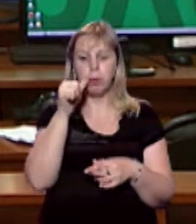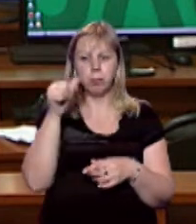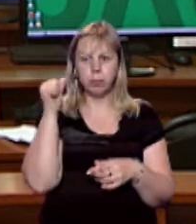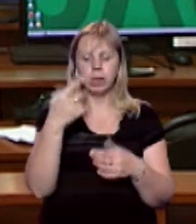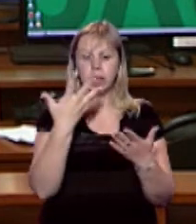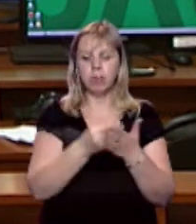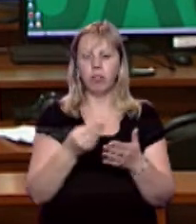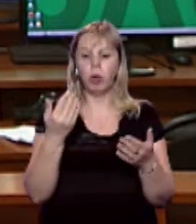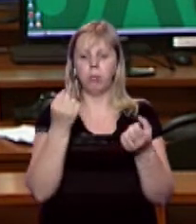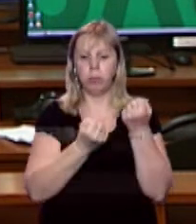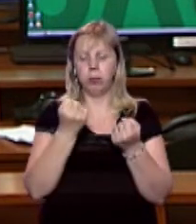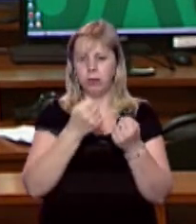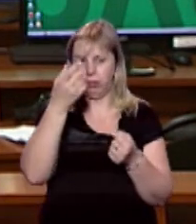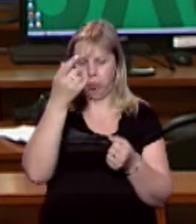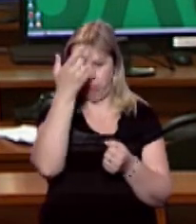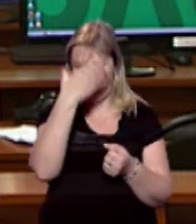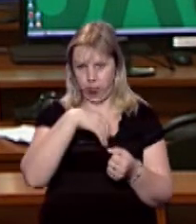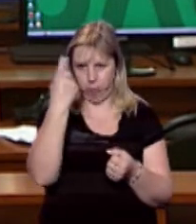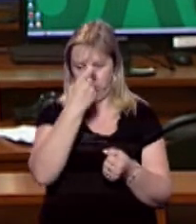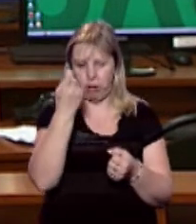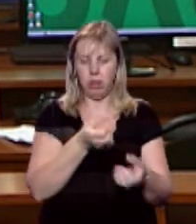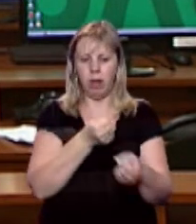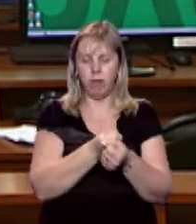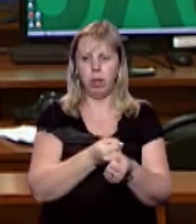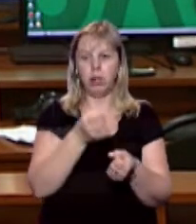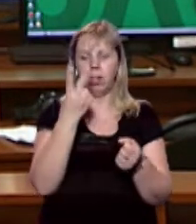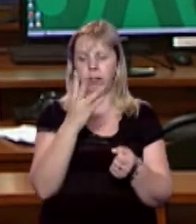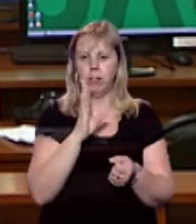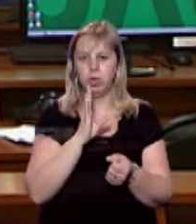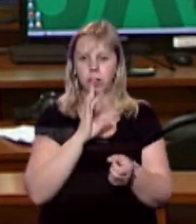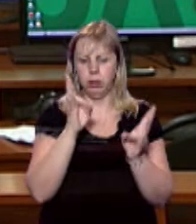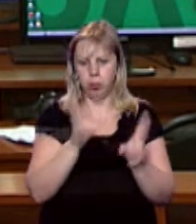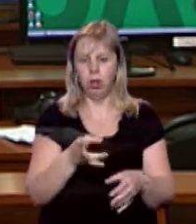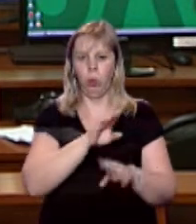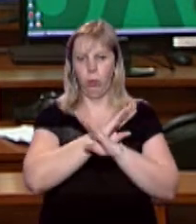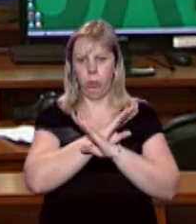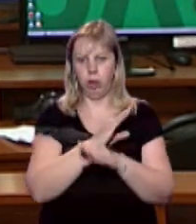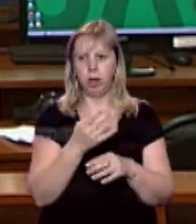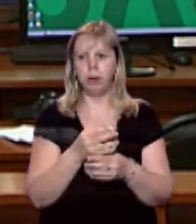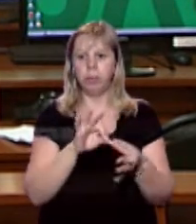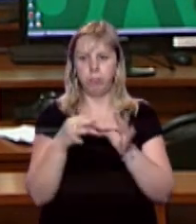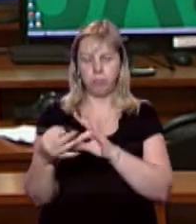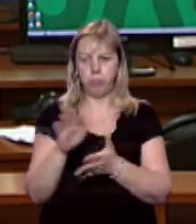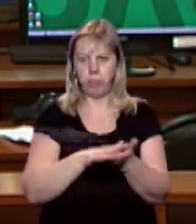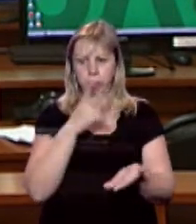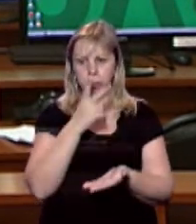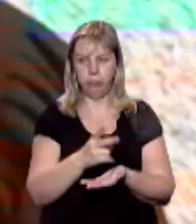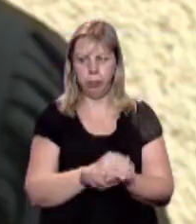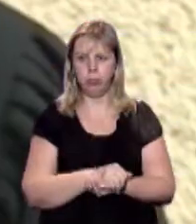року на своєму авто у нетверезому стані на їх опороченні на двох жінок обидві померли. Докладніше в сюжеті.